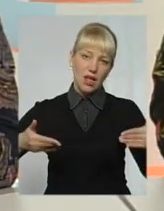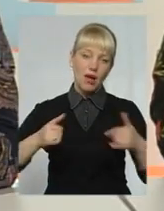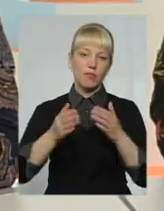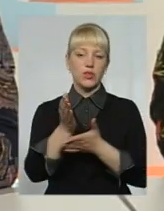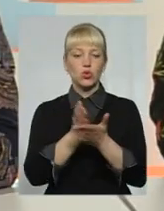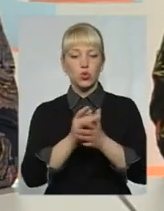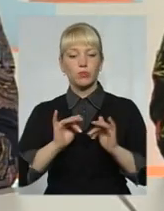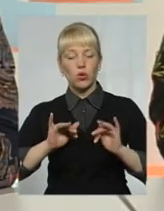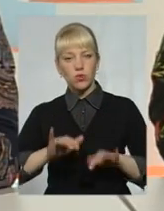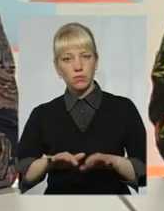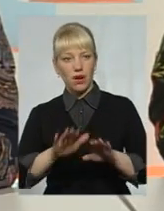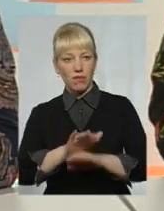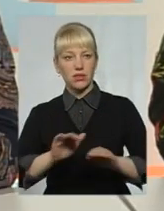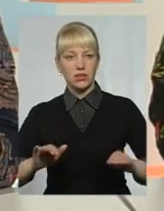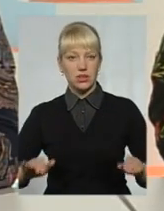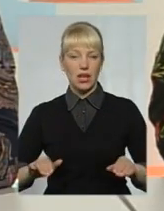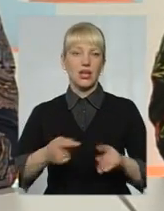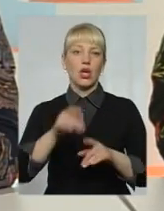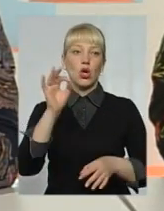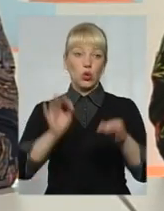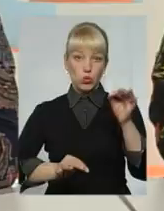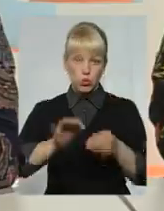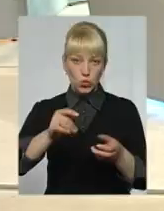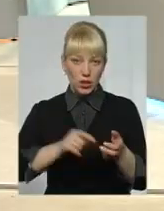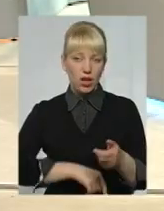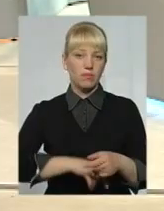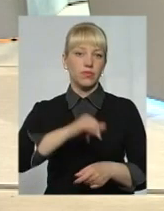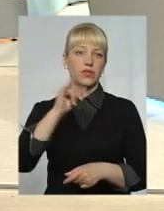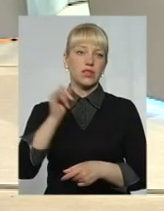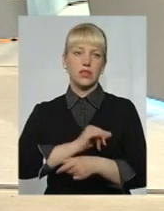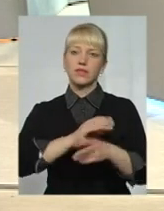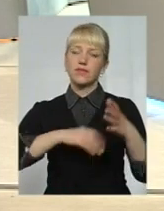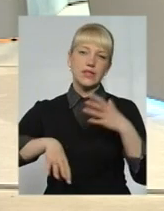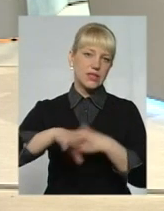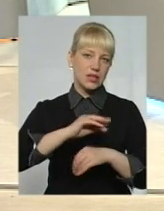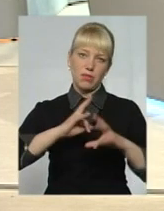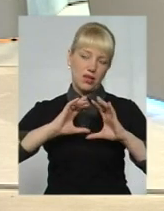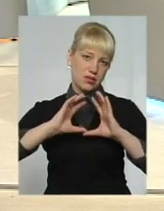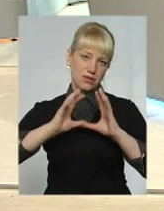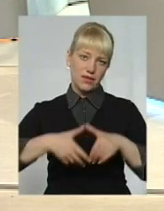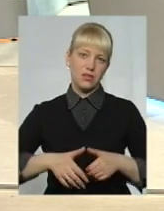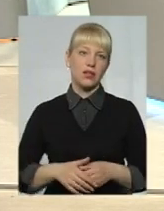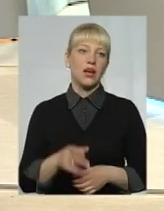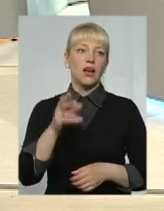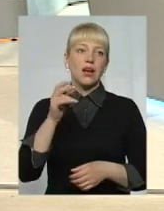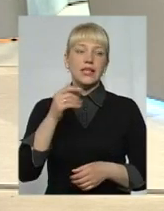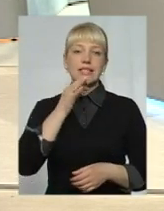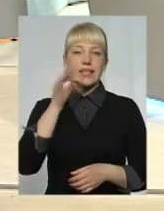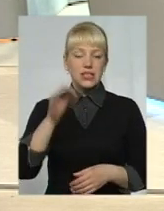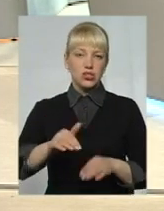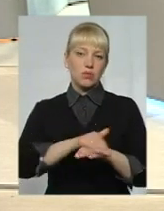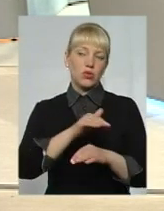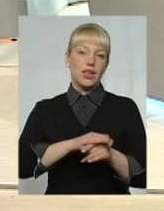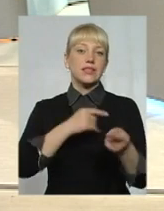справи дітей, і судам, і всім на світі. Скажіть, будь ласка, інше